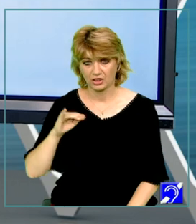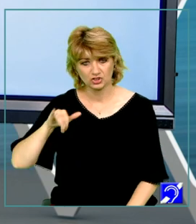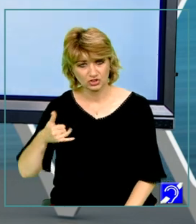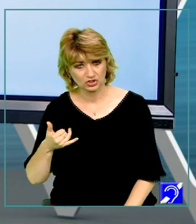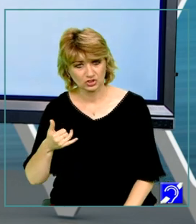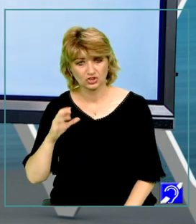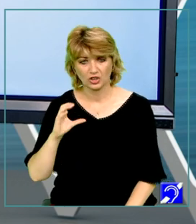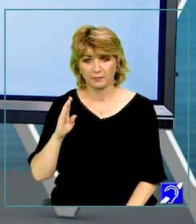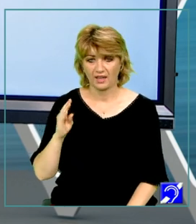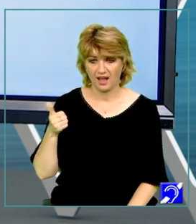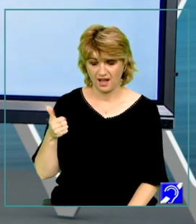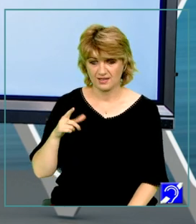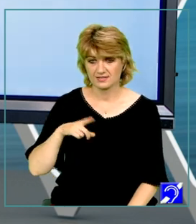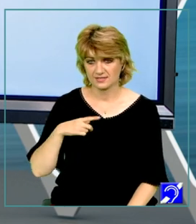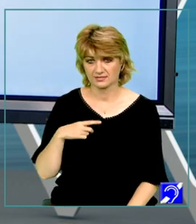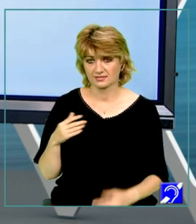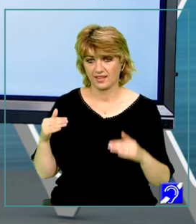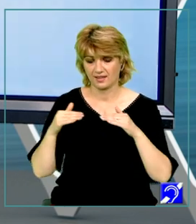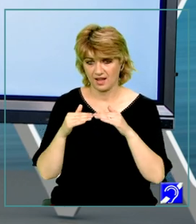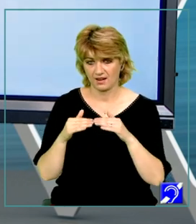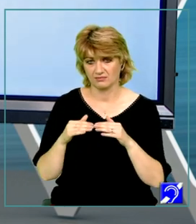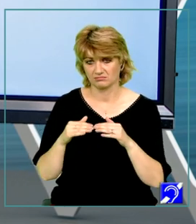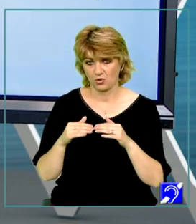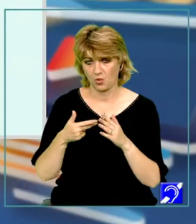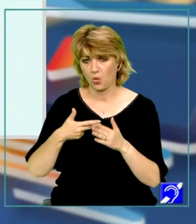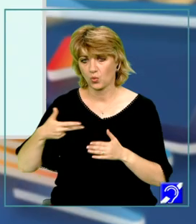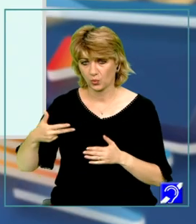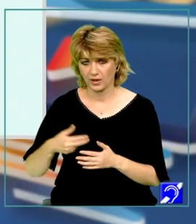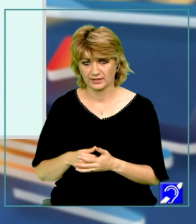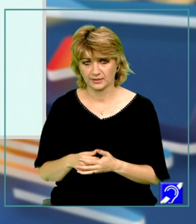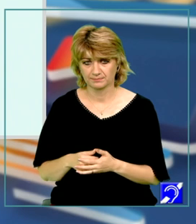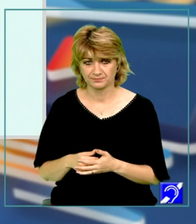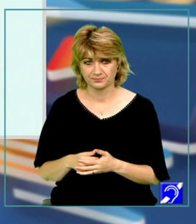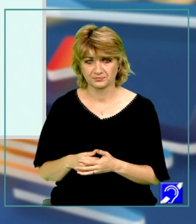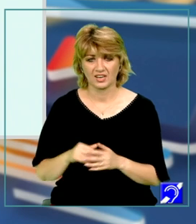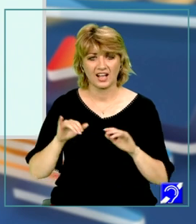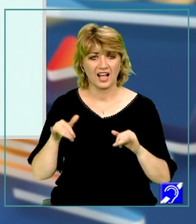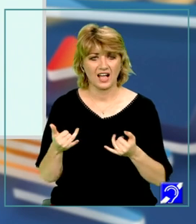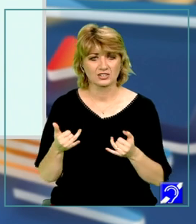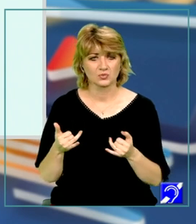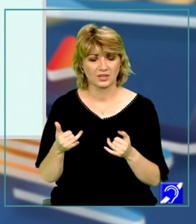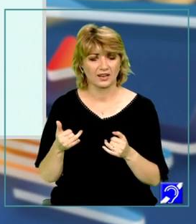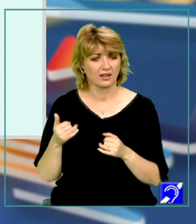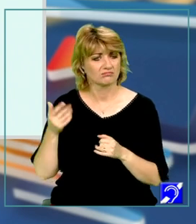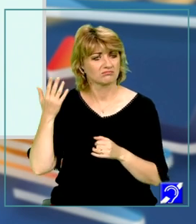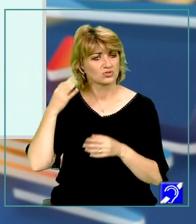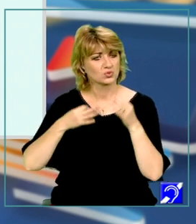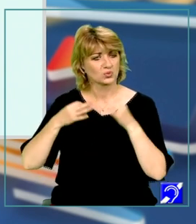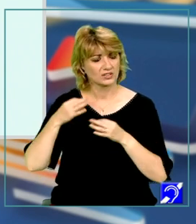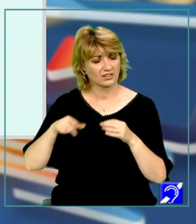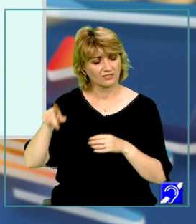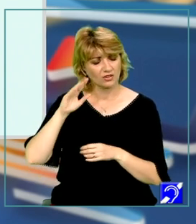și C, B, A sunt congruente. Cazurile de congruență studiate vi le